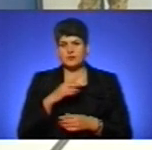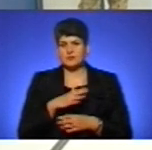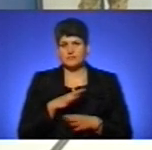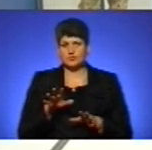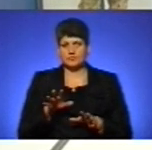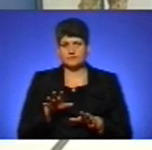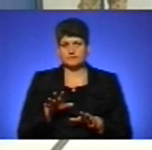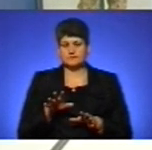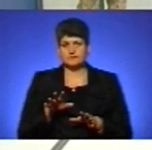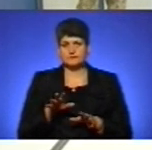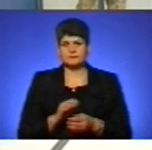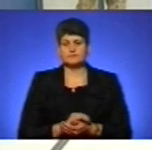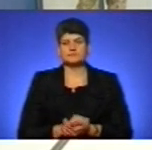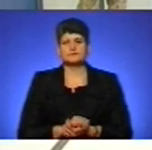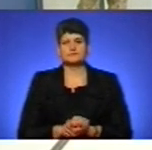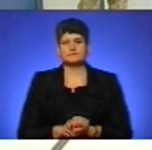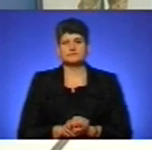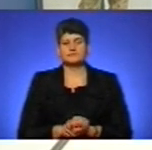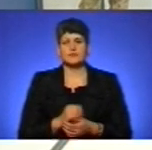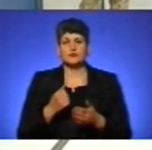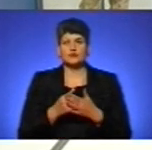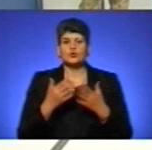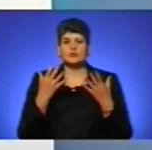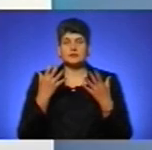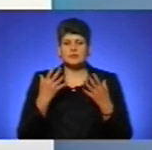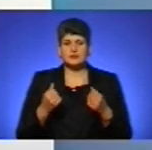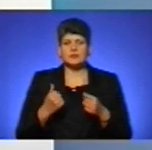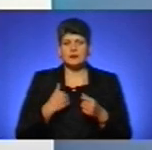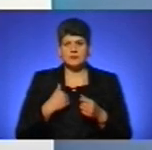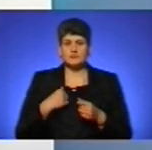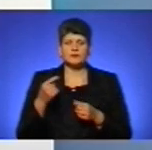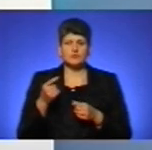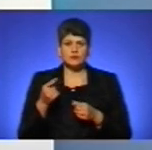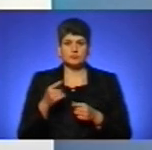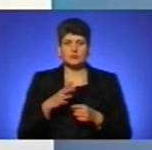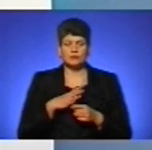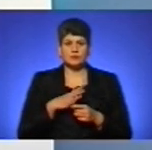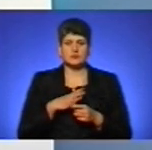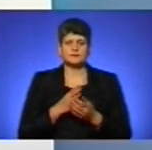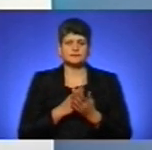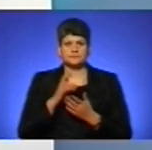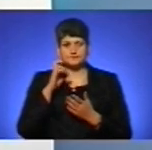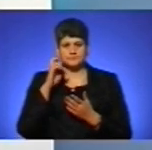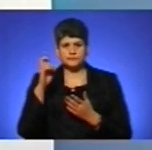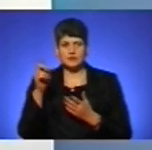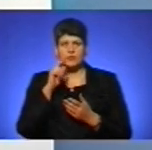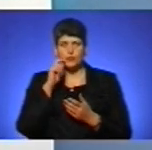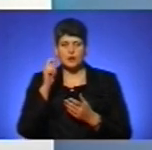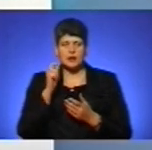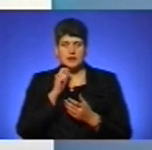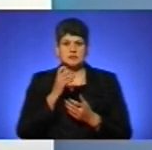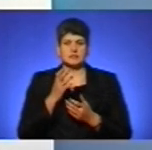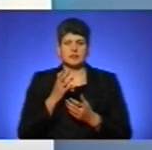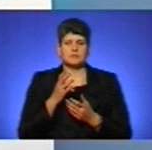не завершено. До Дня Збройних сил України у Тернополі відбулася поминальна панахида за українськими бійцями.